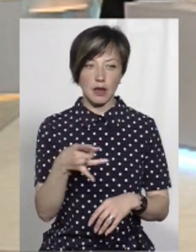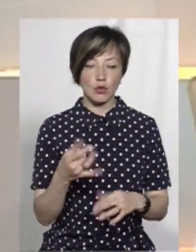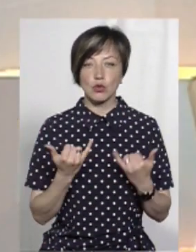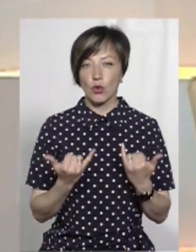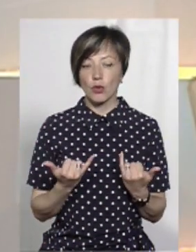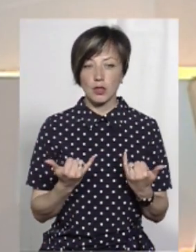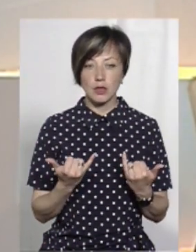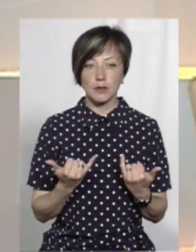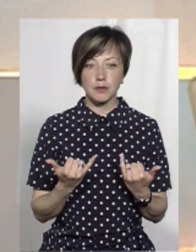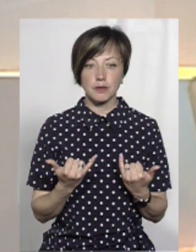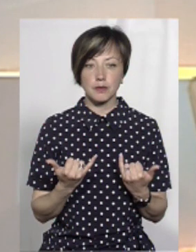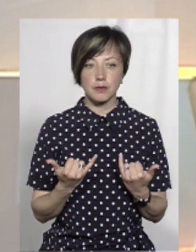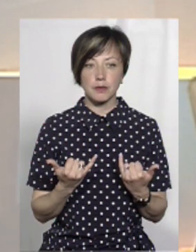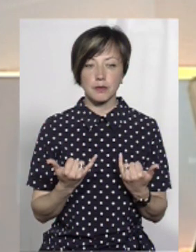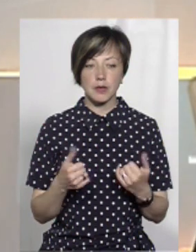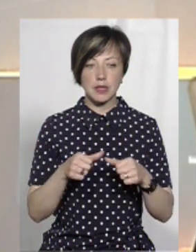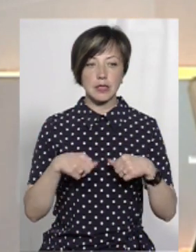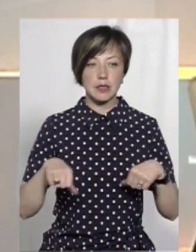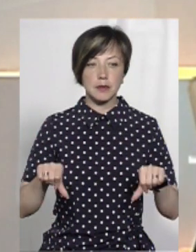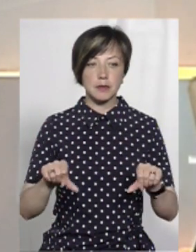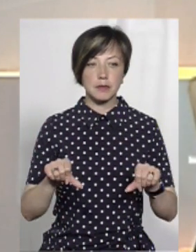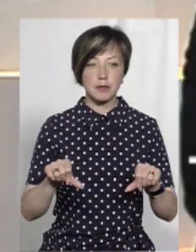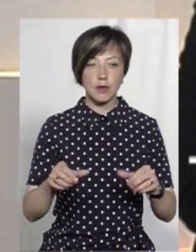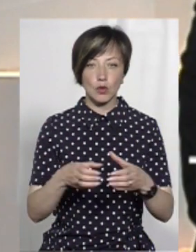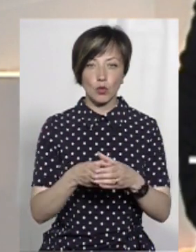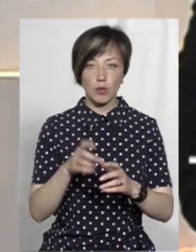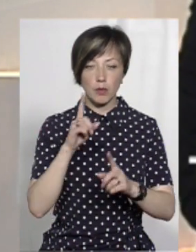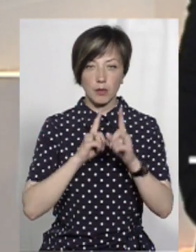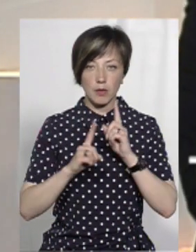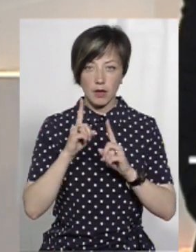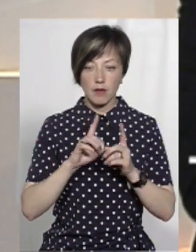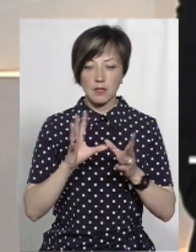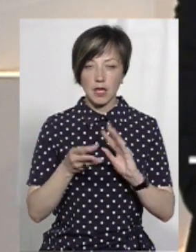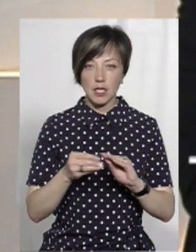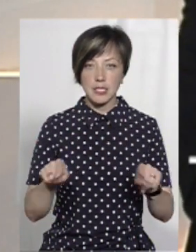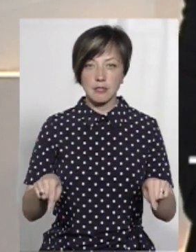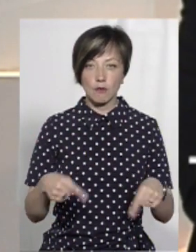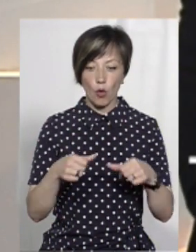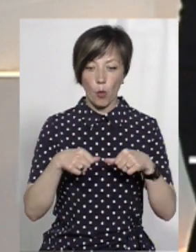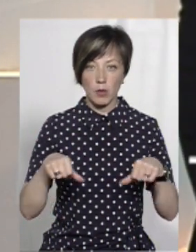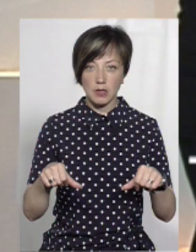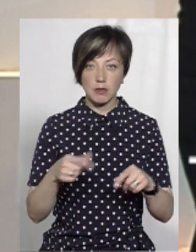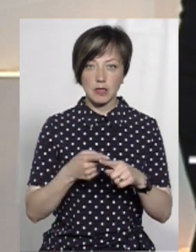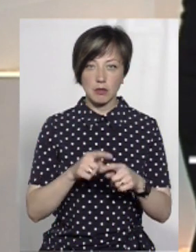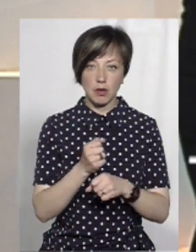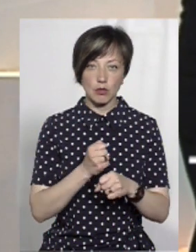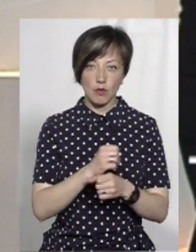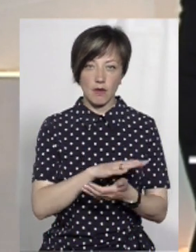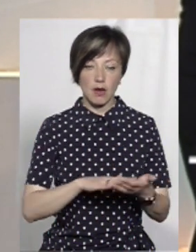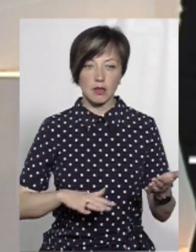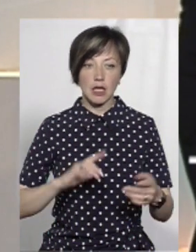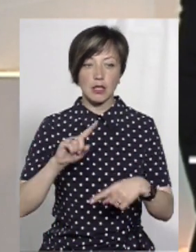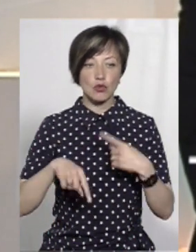Розумієте, сьогодні засідає група людей, сьогодні засідала, і згаріто створюється комісія, яка буде над цим працювати.